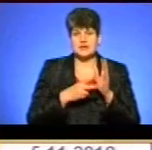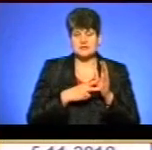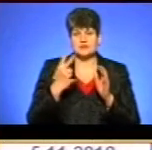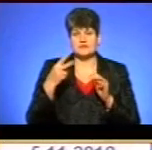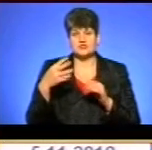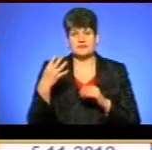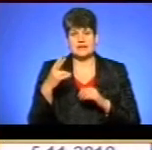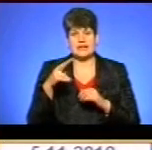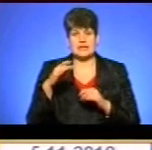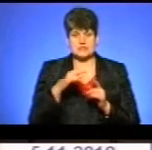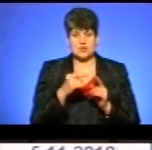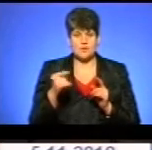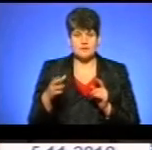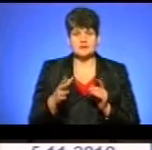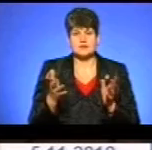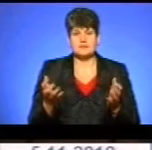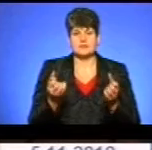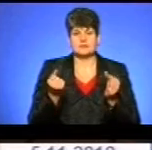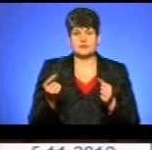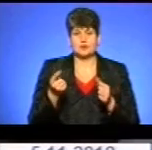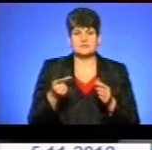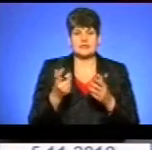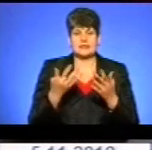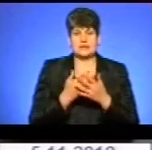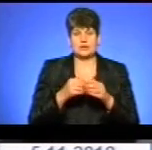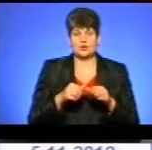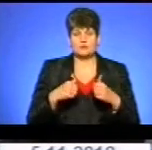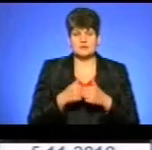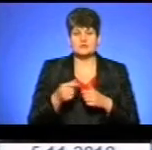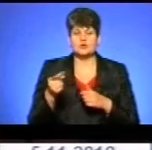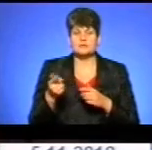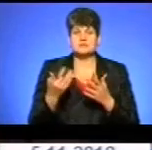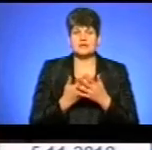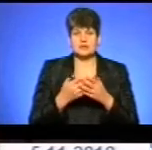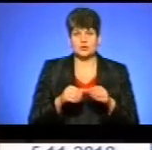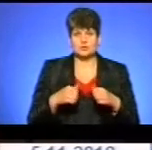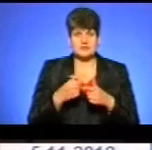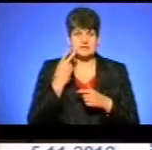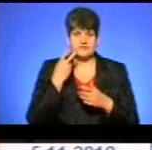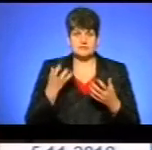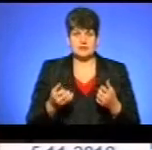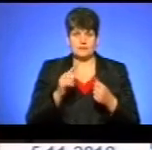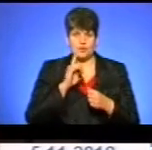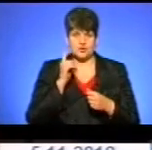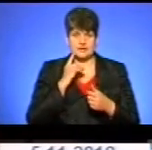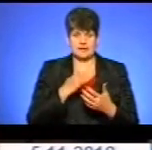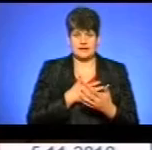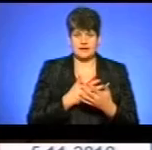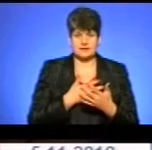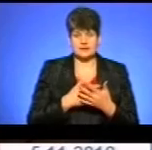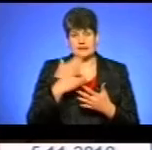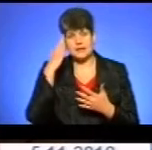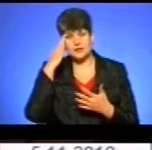листопада за підтримки Тернопільської кінокомісії. Тернопільська кінокомісія завжди підтримує молодих і активних, і головне